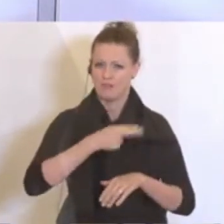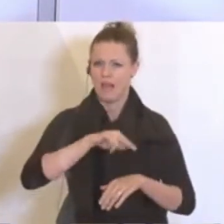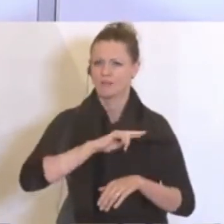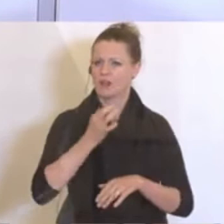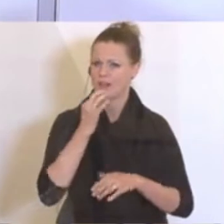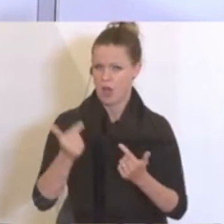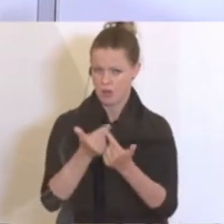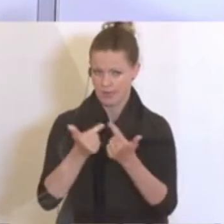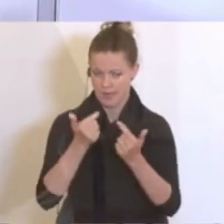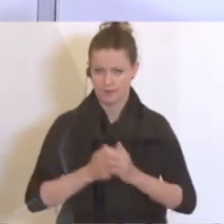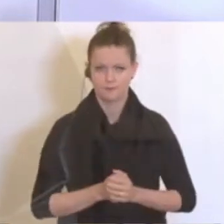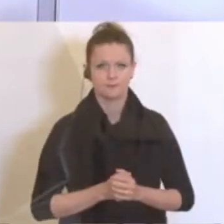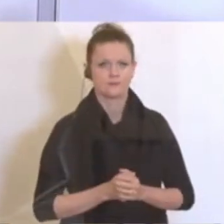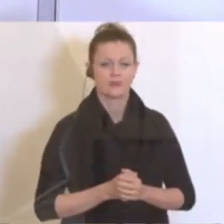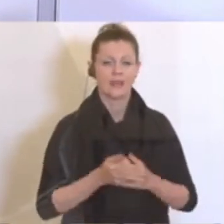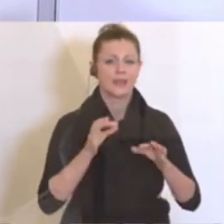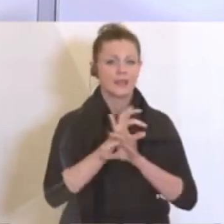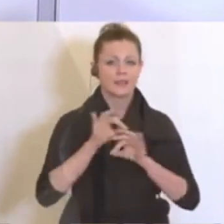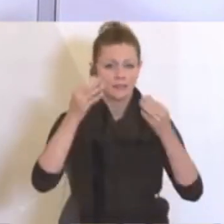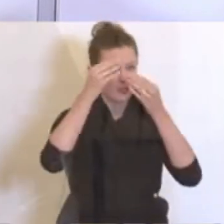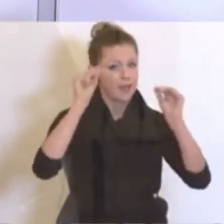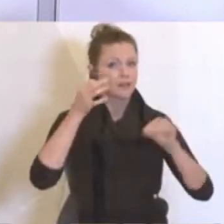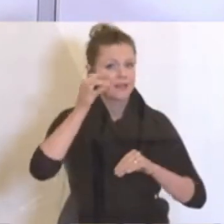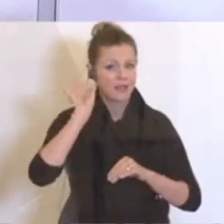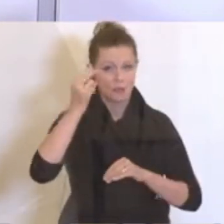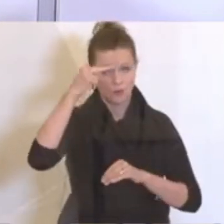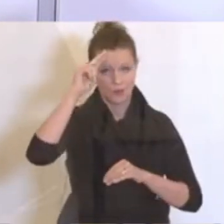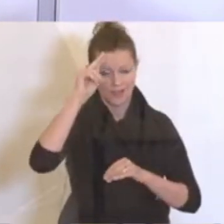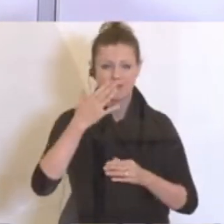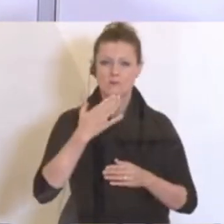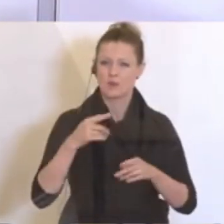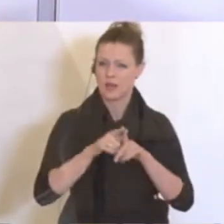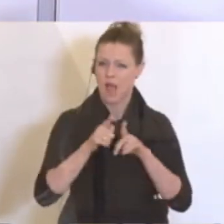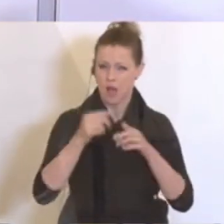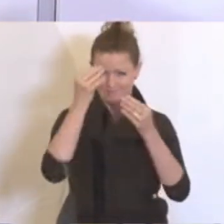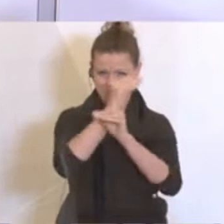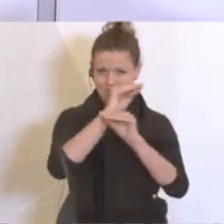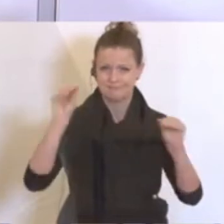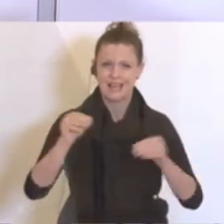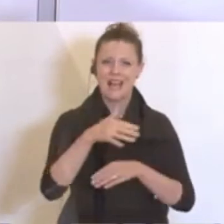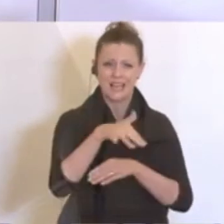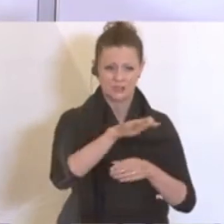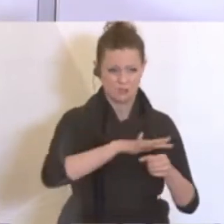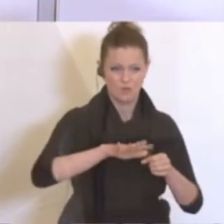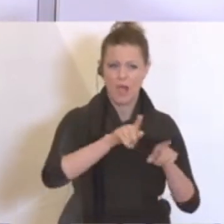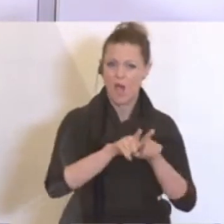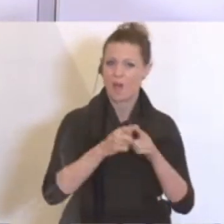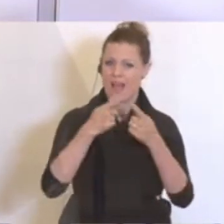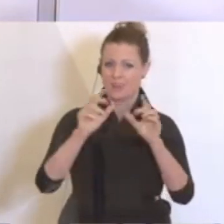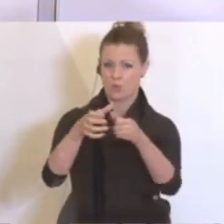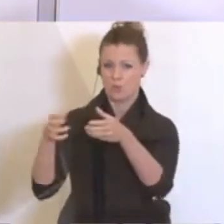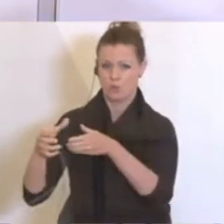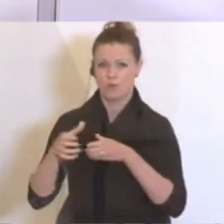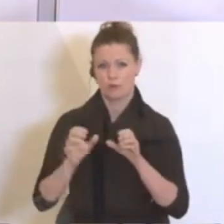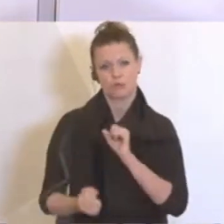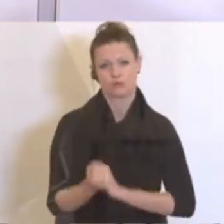festhalten, sehr geehrte Damen und Herren, dass es natürlich neben der Gastronomie auch noch andere Gruppen gibt, die ganz besonders